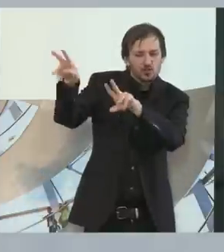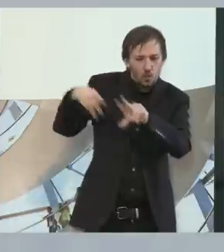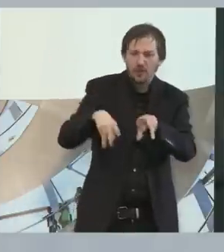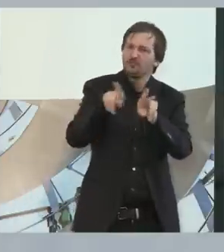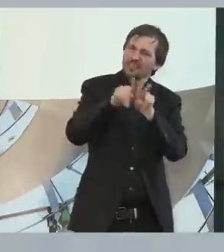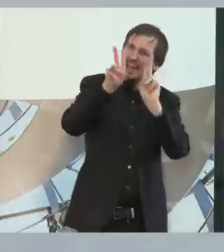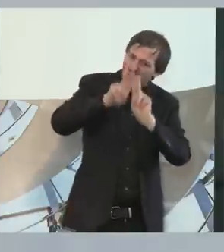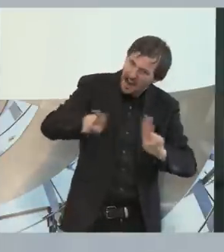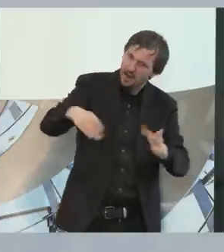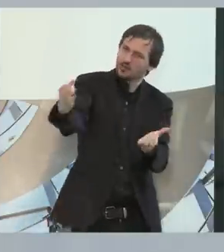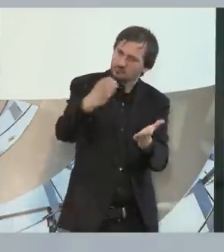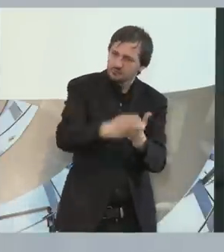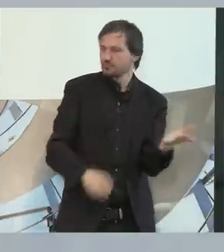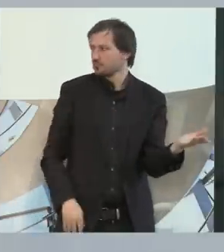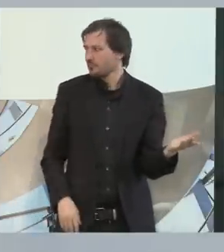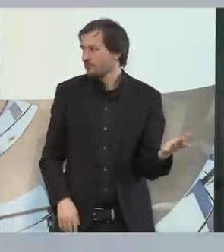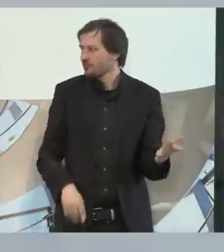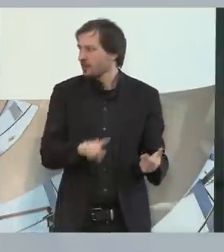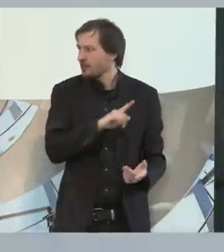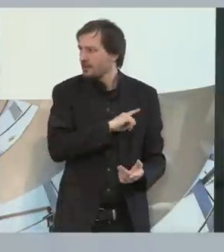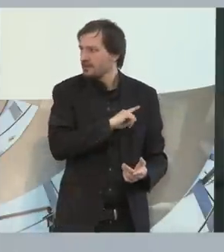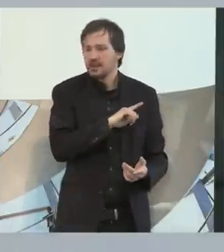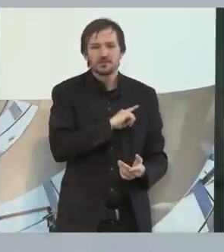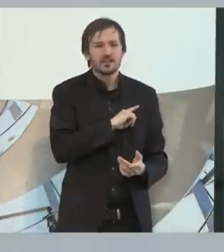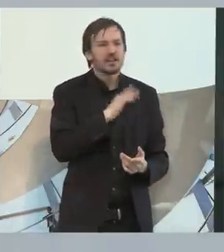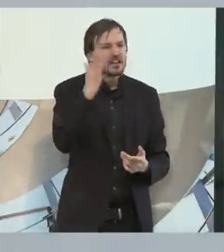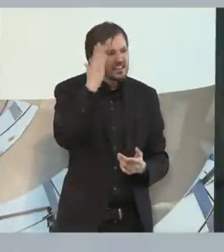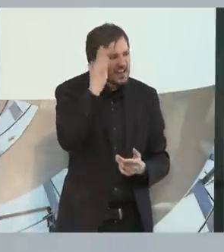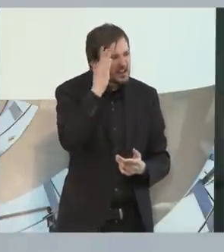als junger Mensch keinen Fördner gekannt, der nicht schwerstbehindert war.